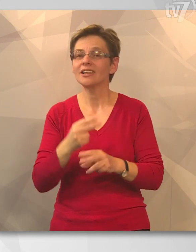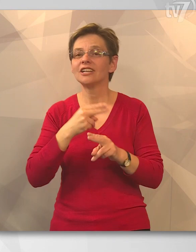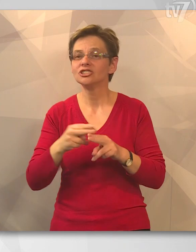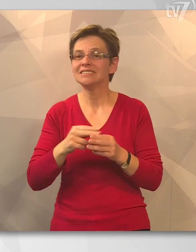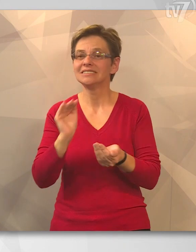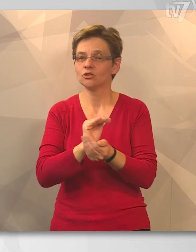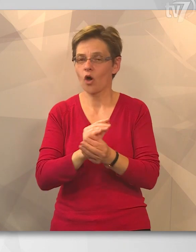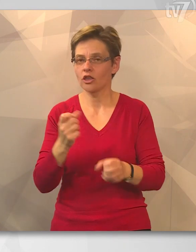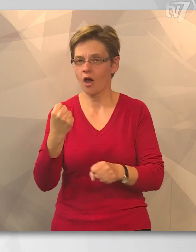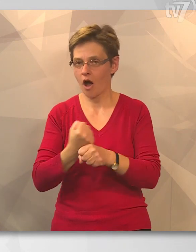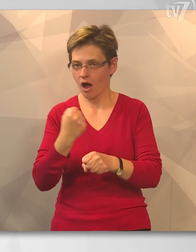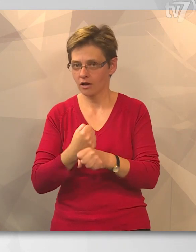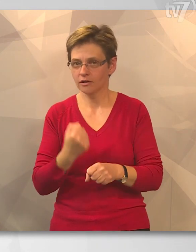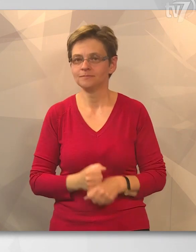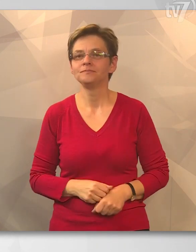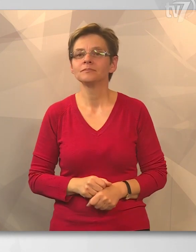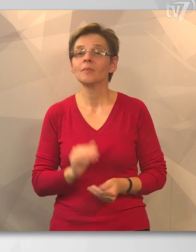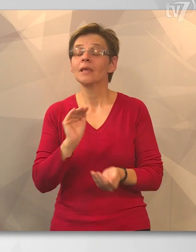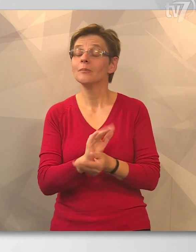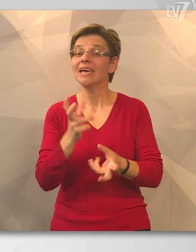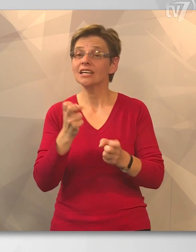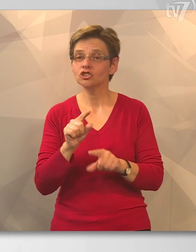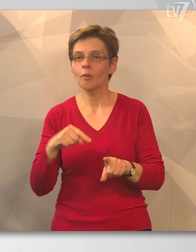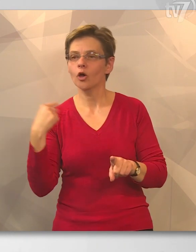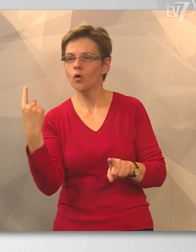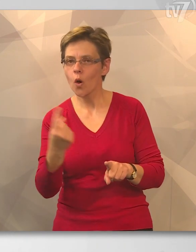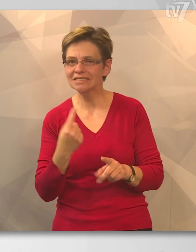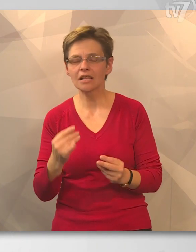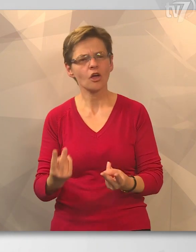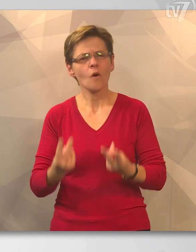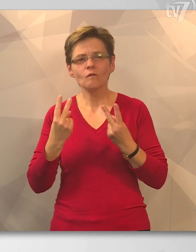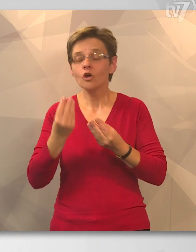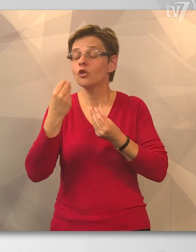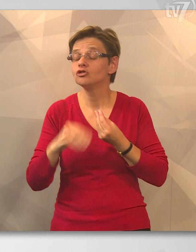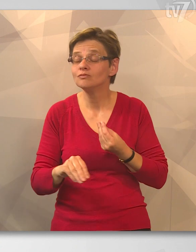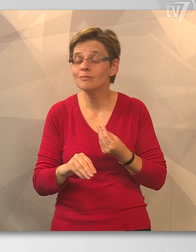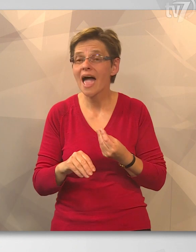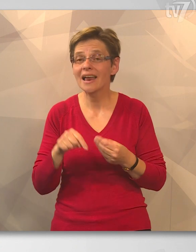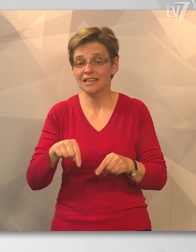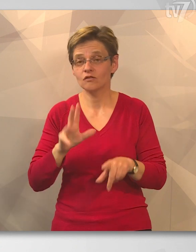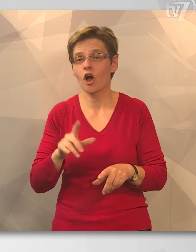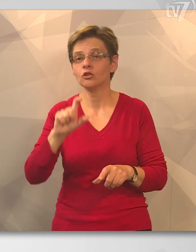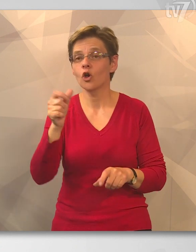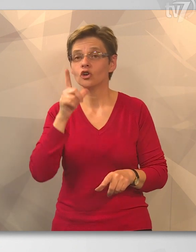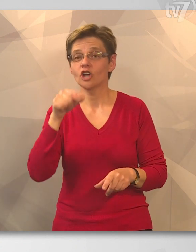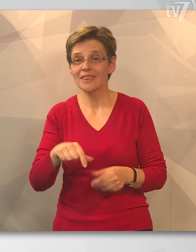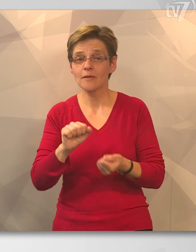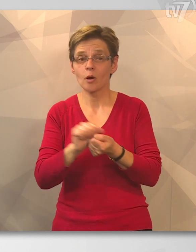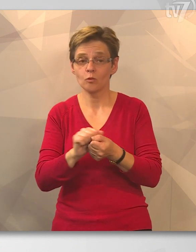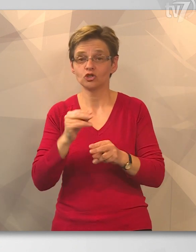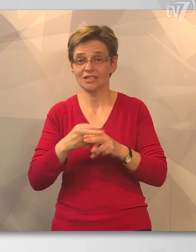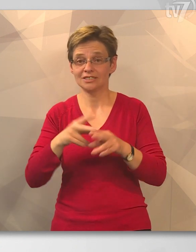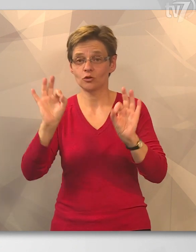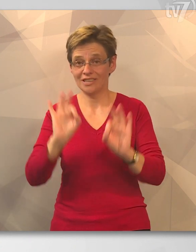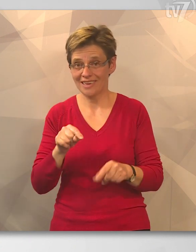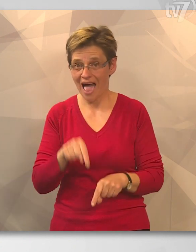háztartási tisztítószereket állítanak elő. Békés Csaba és ez a körzet nagyon fontos, hiszen itt van Körösladányban a mosó- és